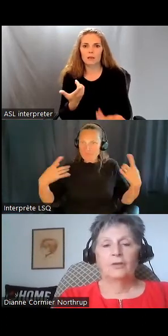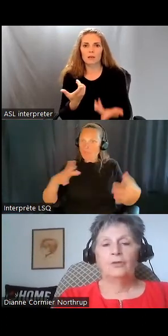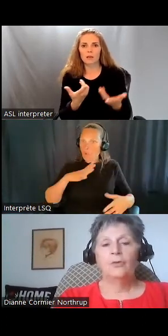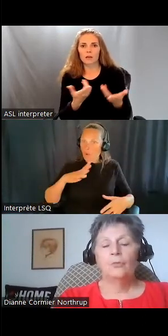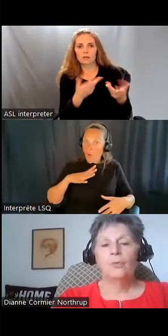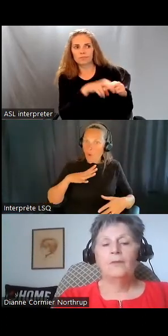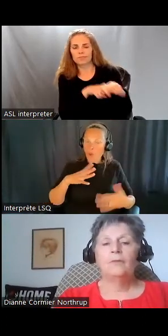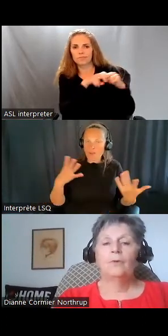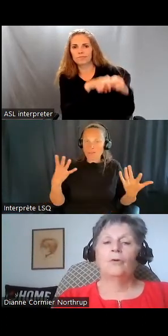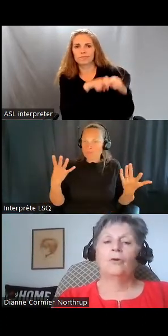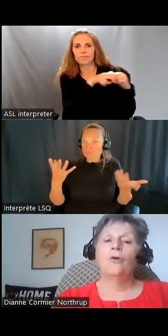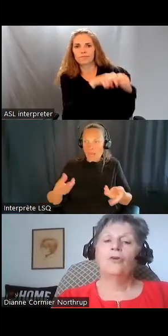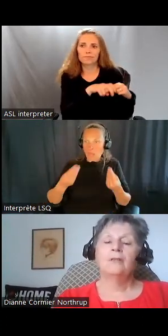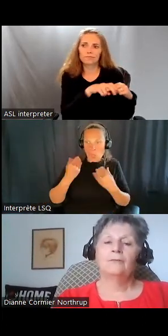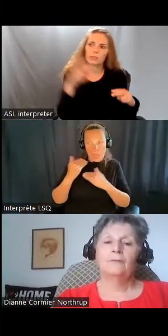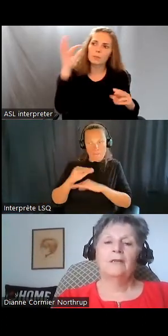plutôt que d'avoir une vie.